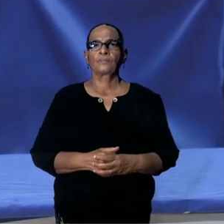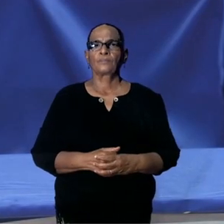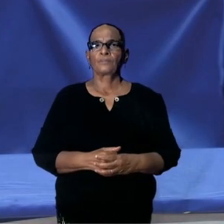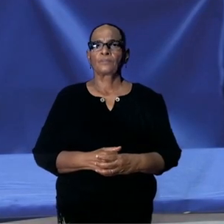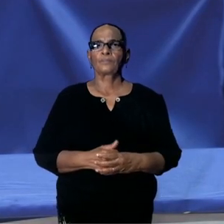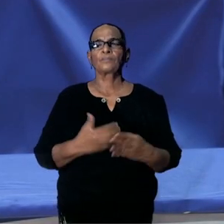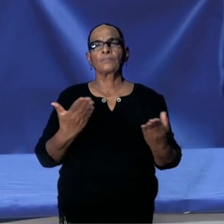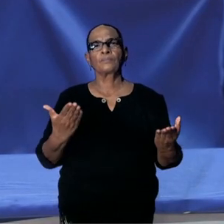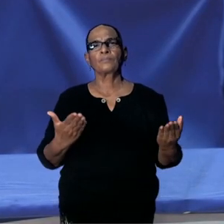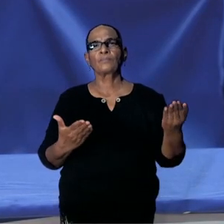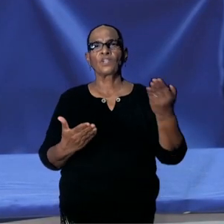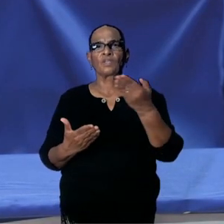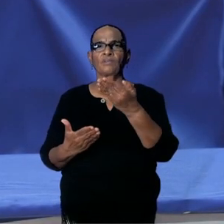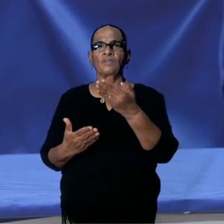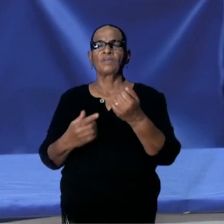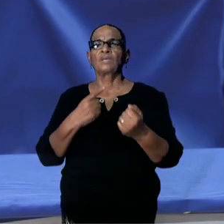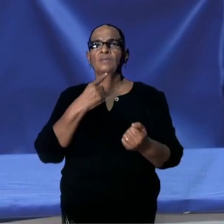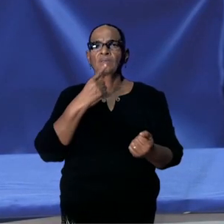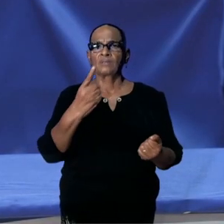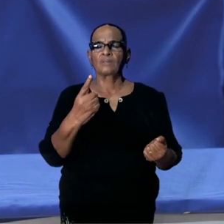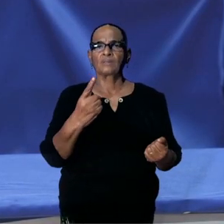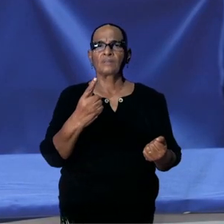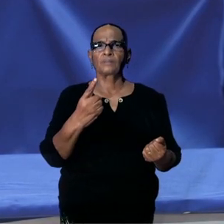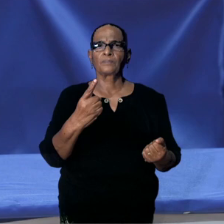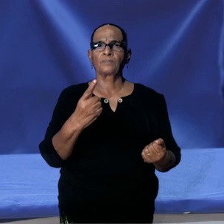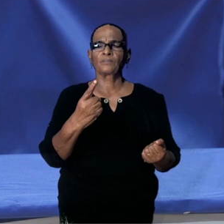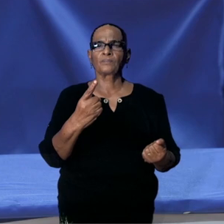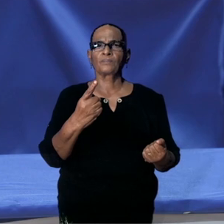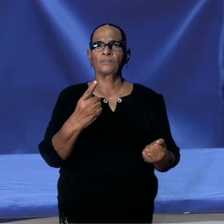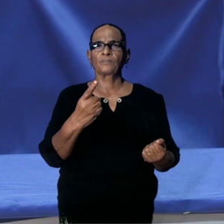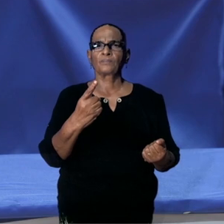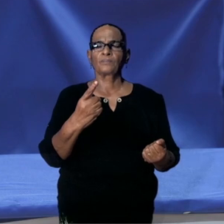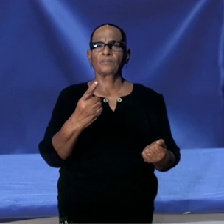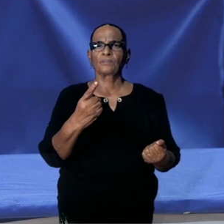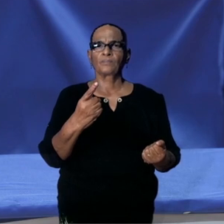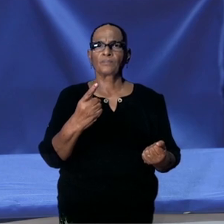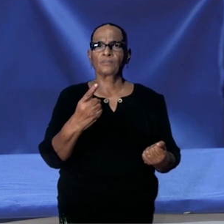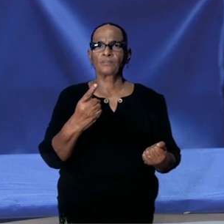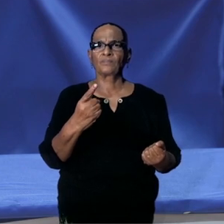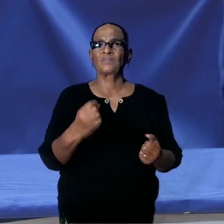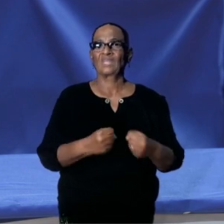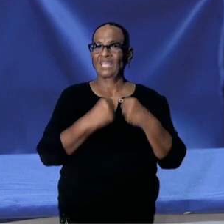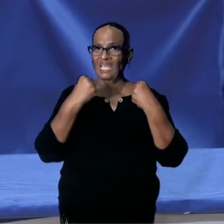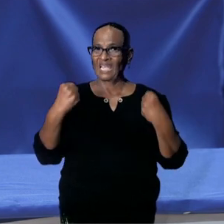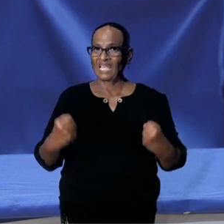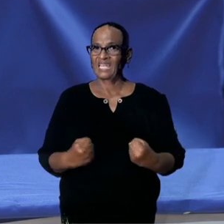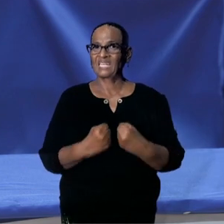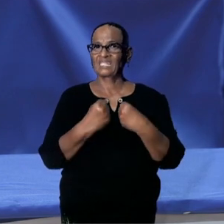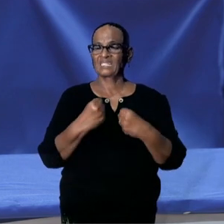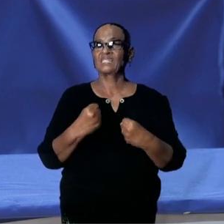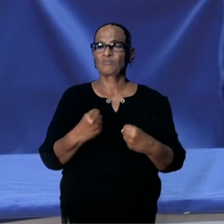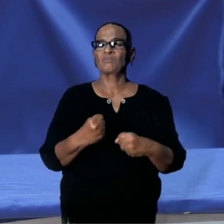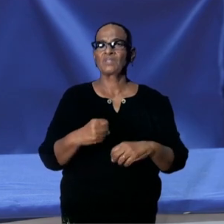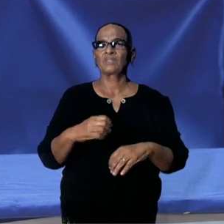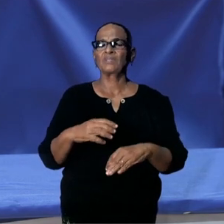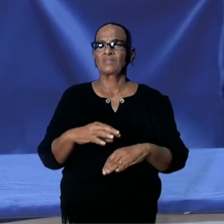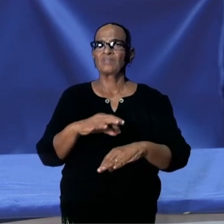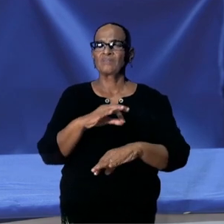We hadden een vraag waarbij aangegeven was of de effectiviteit van 63% genoeg is.